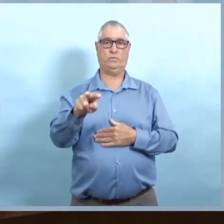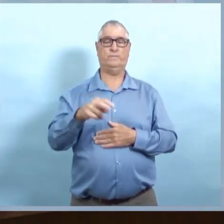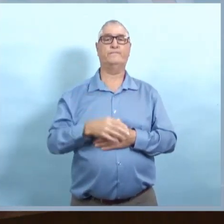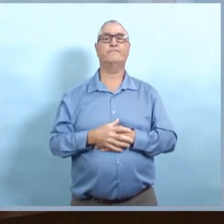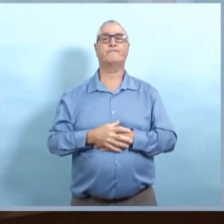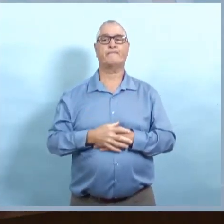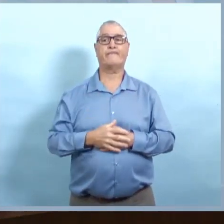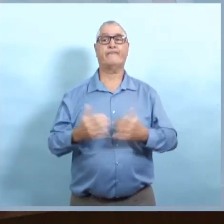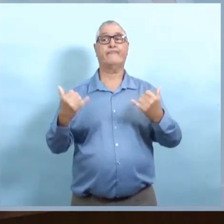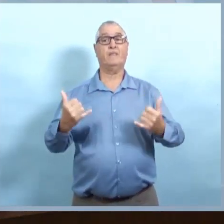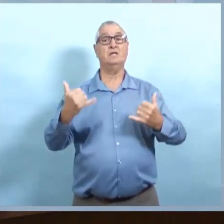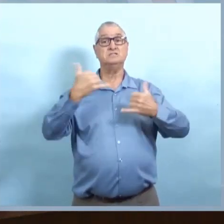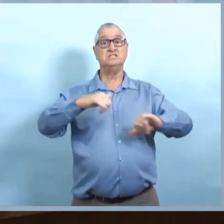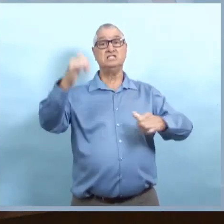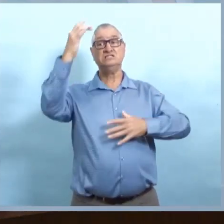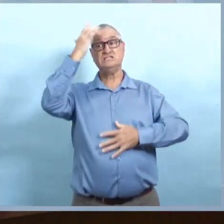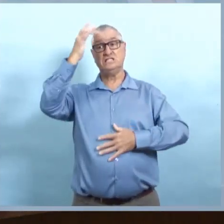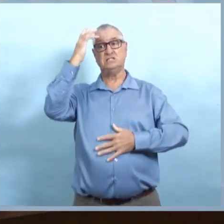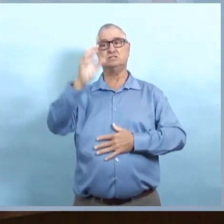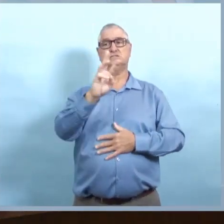22 dans la région de Winnipeg.